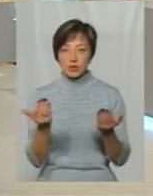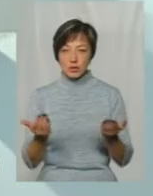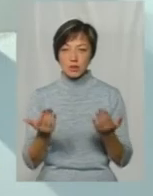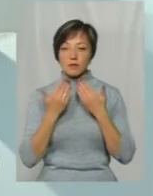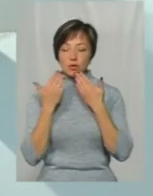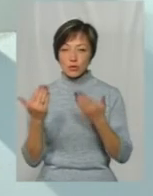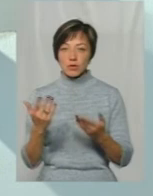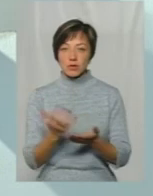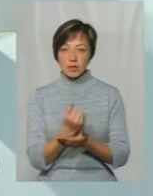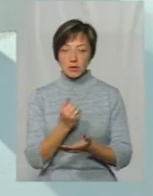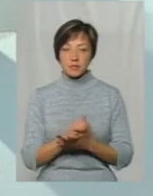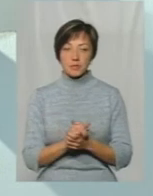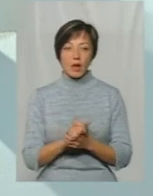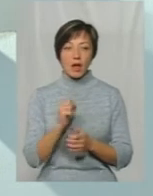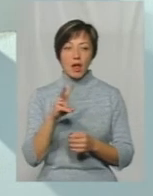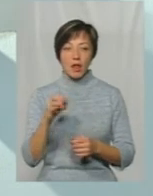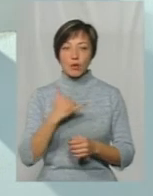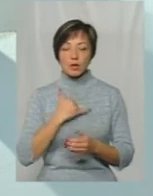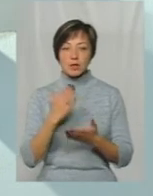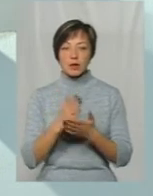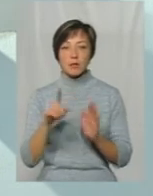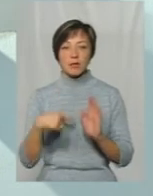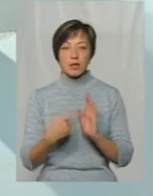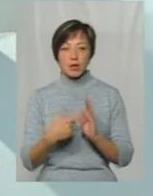звернутися, щоб її винити Але в нас є питання